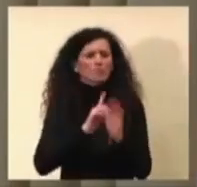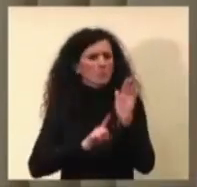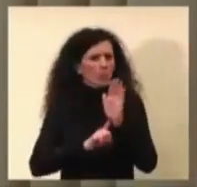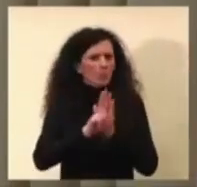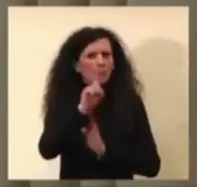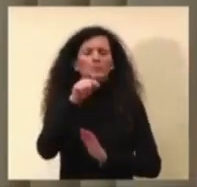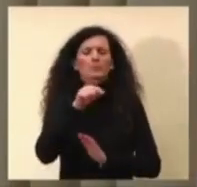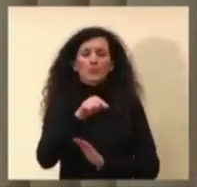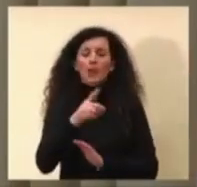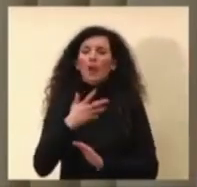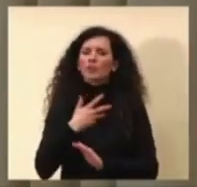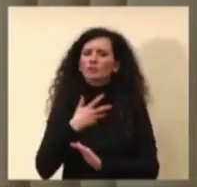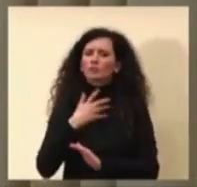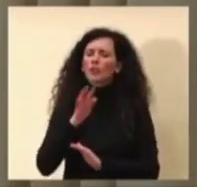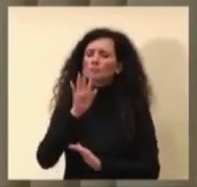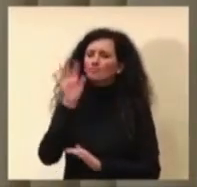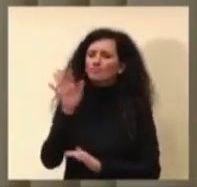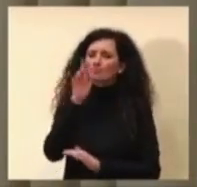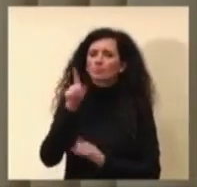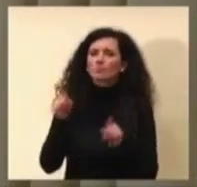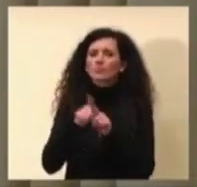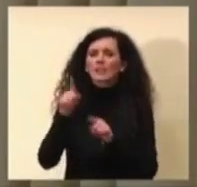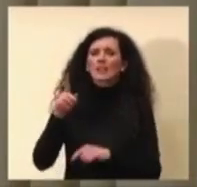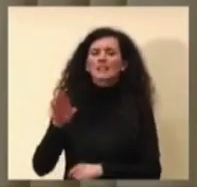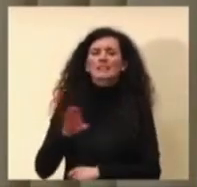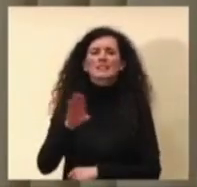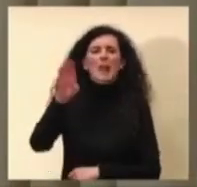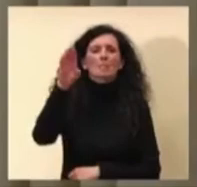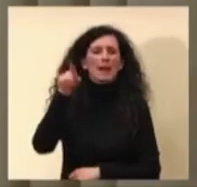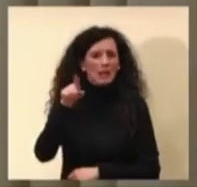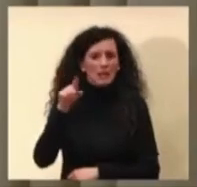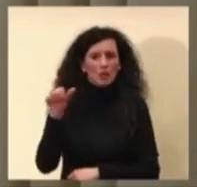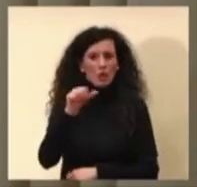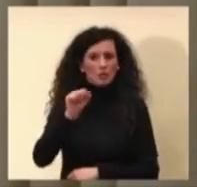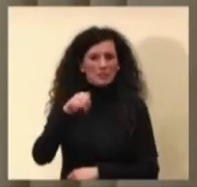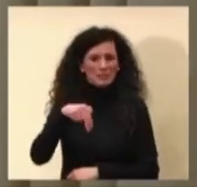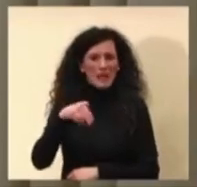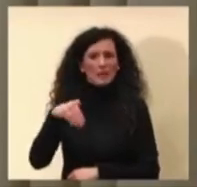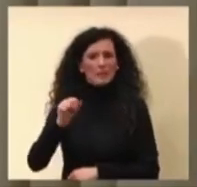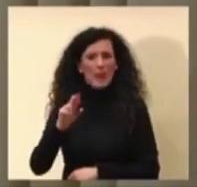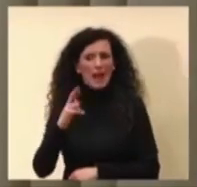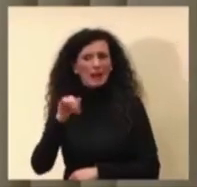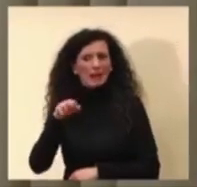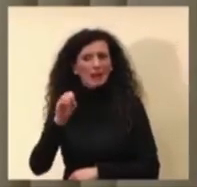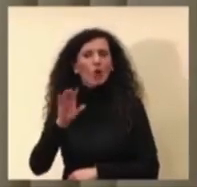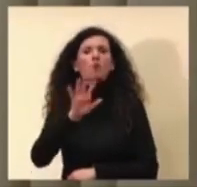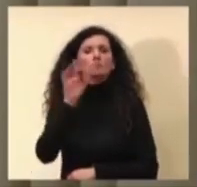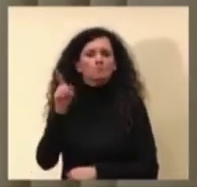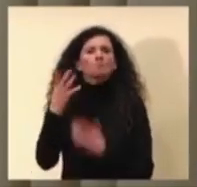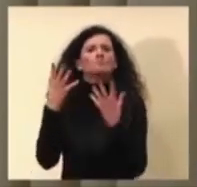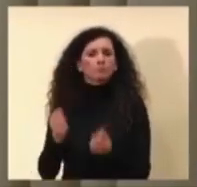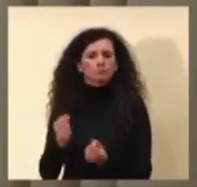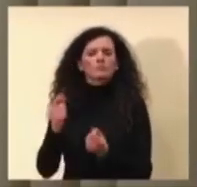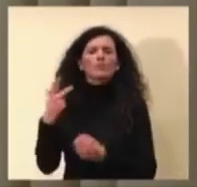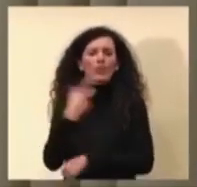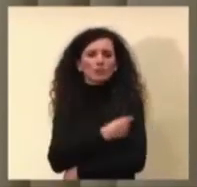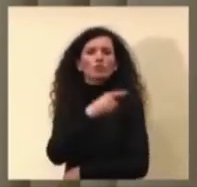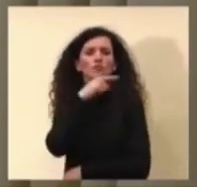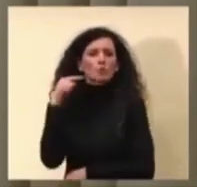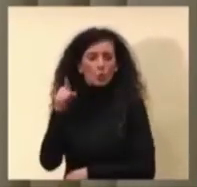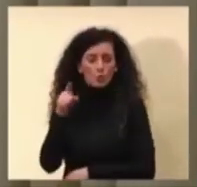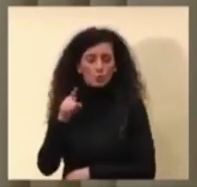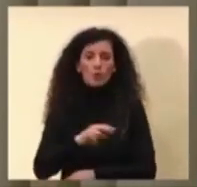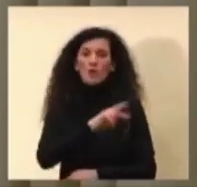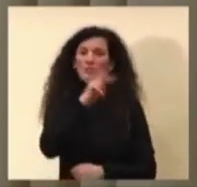come San Marino pare siano intenzionati ad acquistarlo dalla Federazione Russa. Seconda flash, volevo